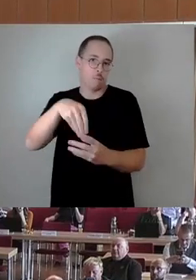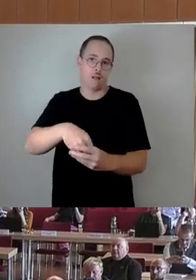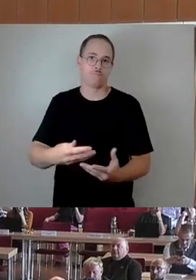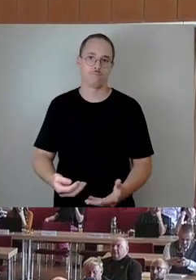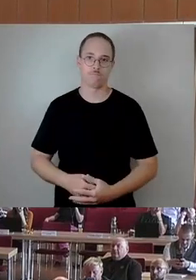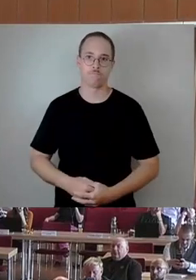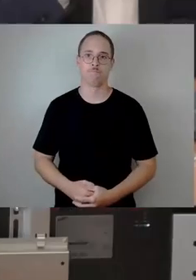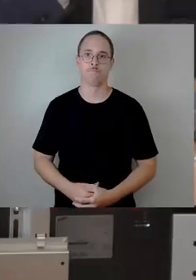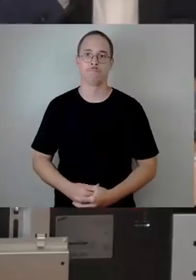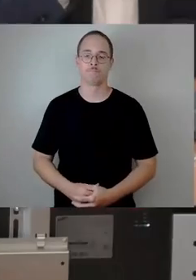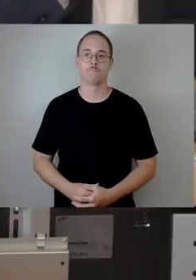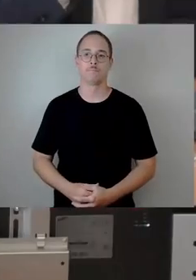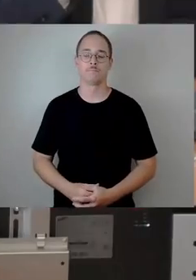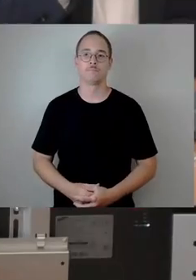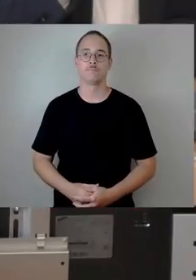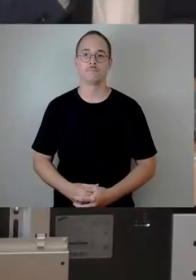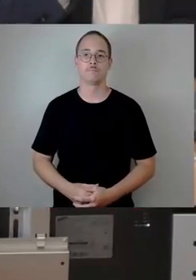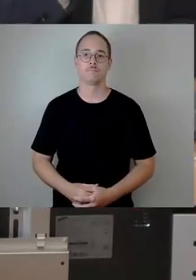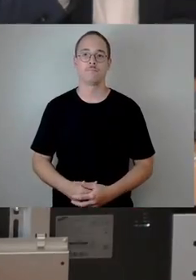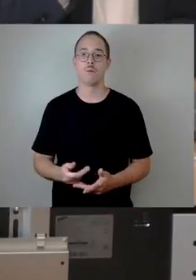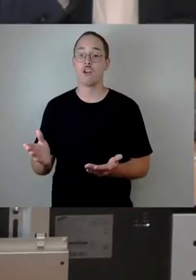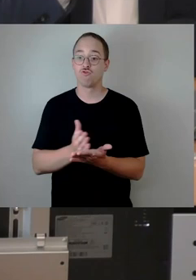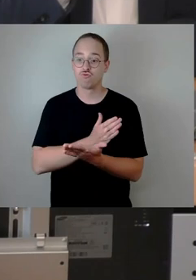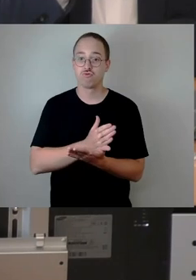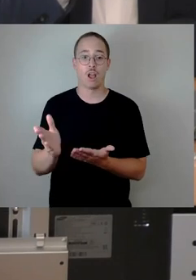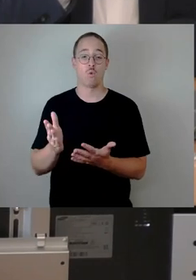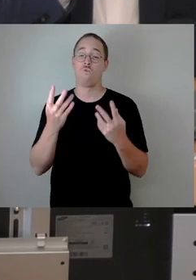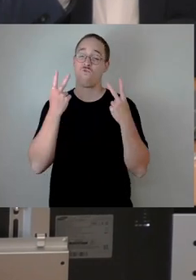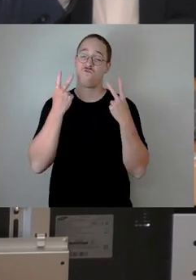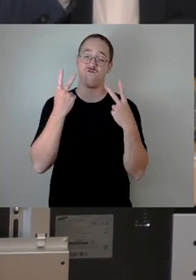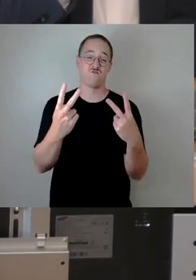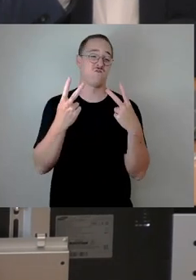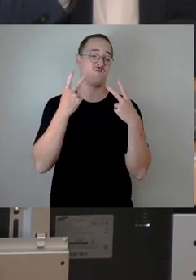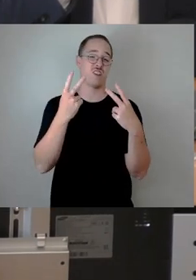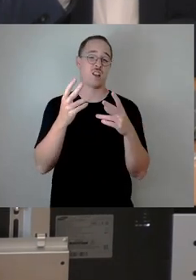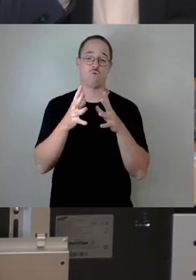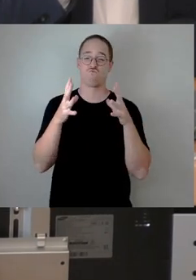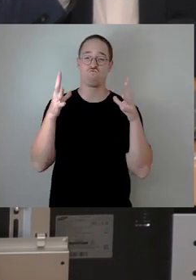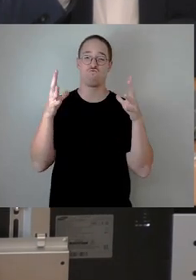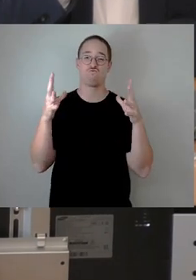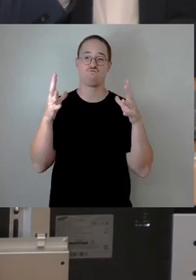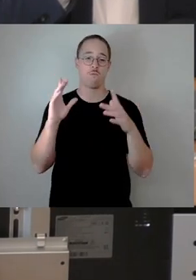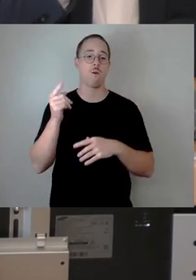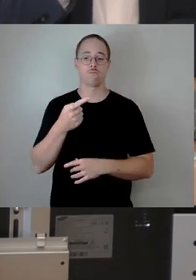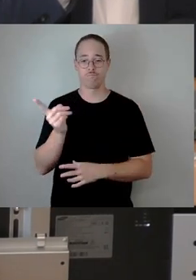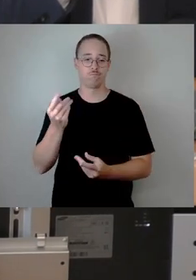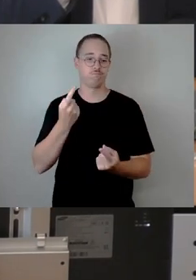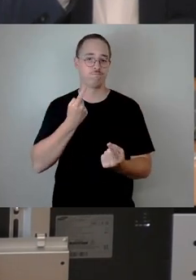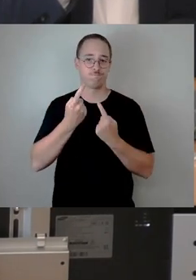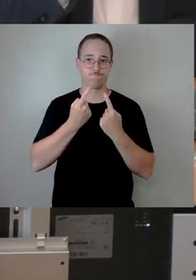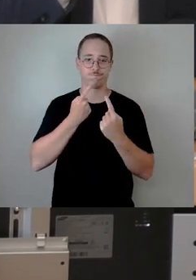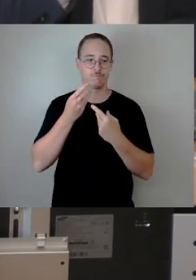Entscheidungen von großer Tragweite zu beraten und zu entscheiden. Und dabei steht immer eine Fragestellung im Mittelpunkt.